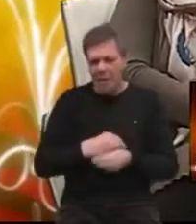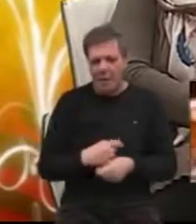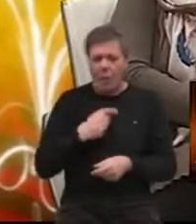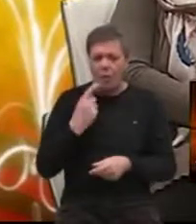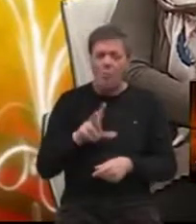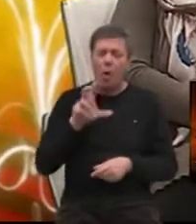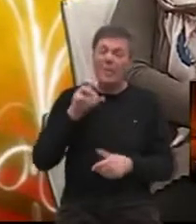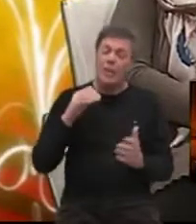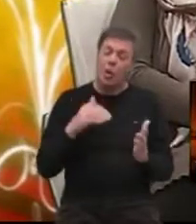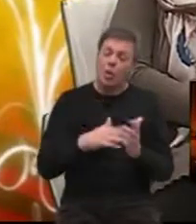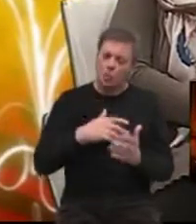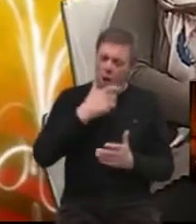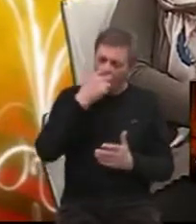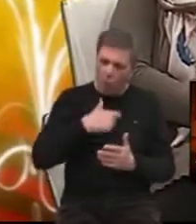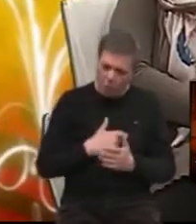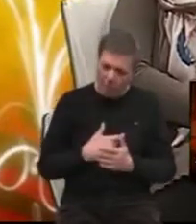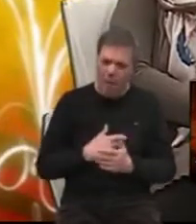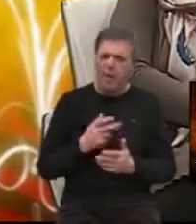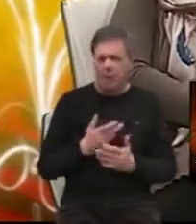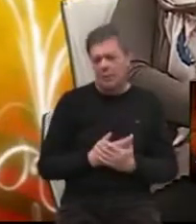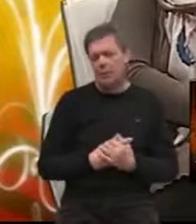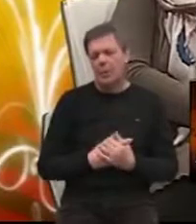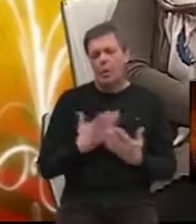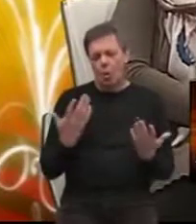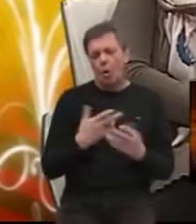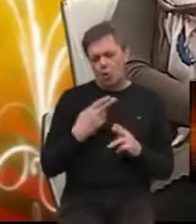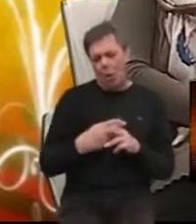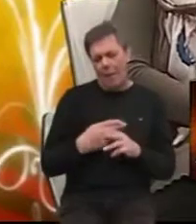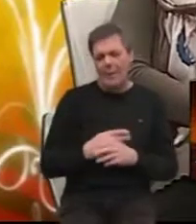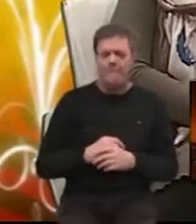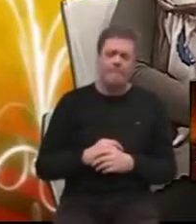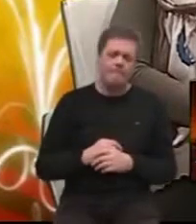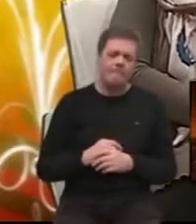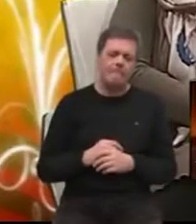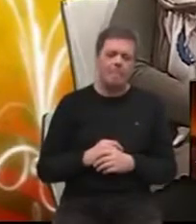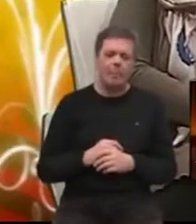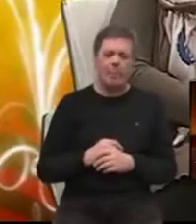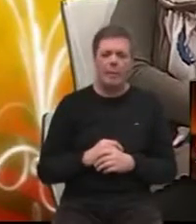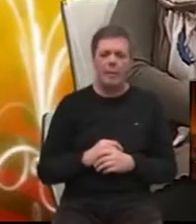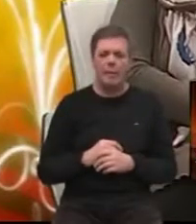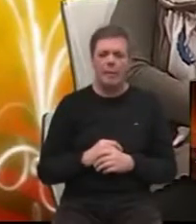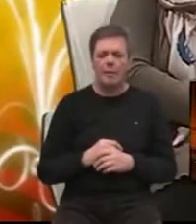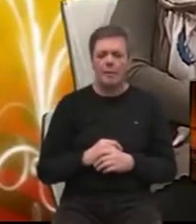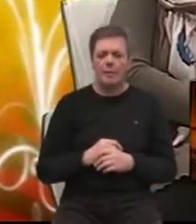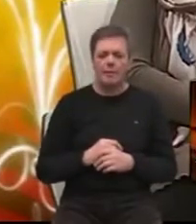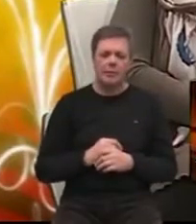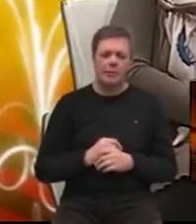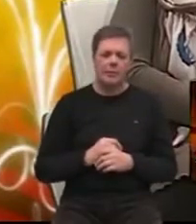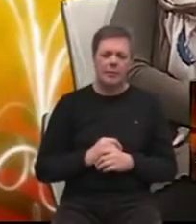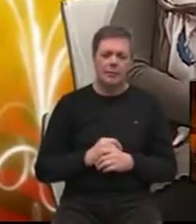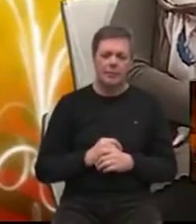300.000 osoba zahvaćeni problematikom Alzheimerove bolesti, koja je najčešća